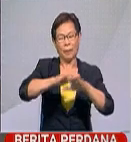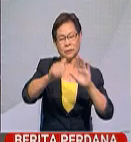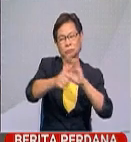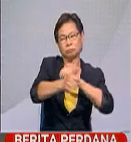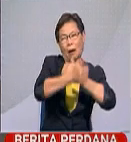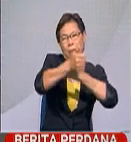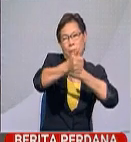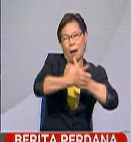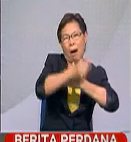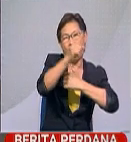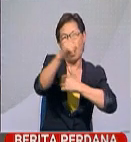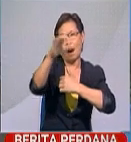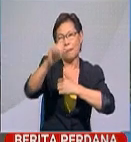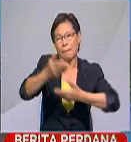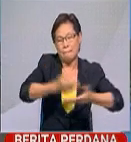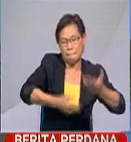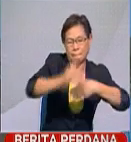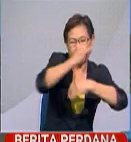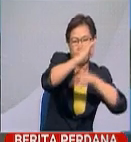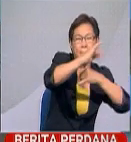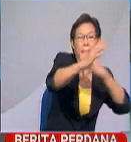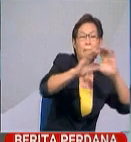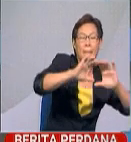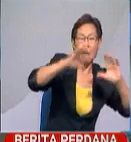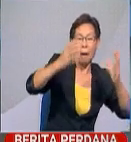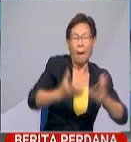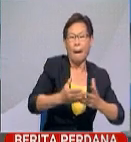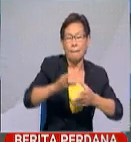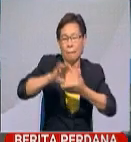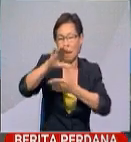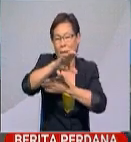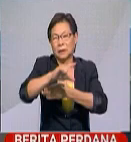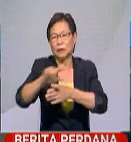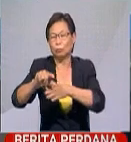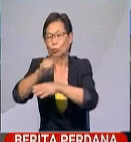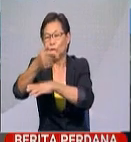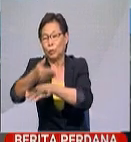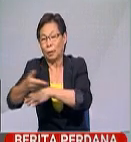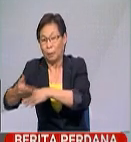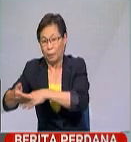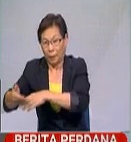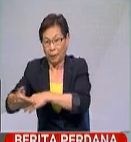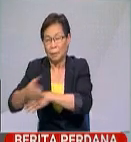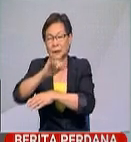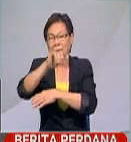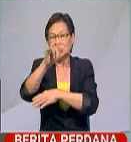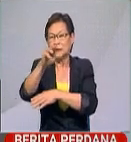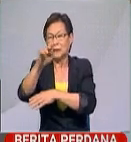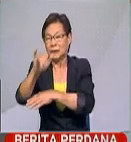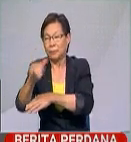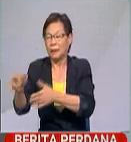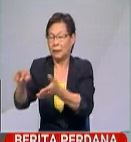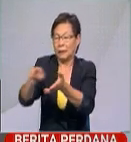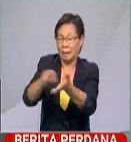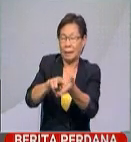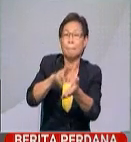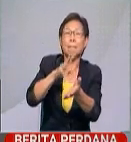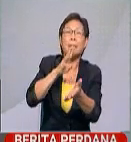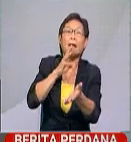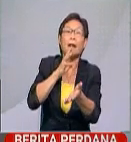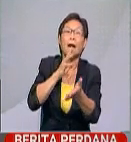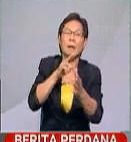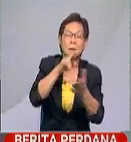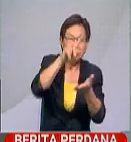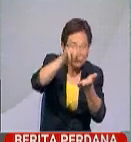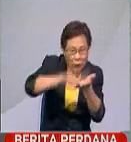amaran. Sko Perdagangan Antarabangsa Pelaburan dan Utiliti, Jimmy Puah WC dalam satu kenyataan berkata, pemantauan